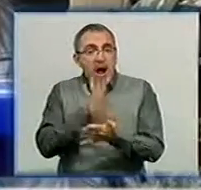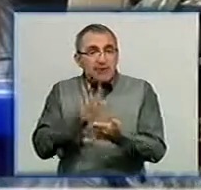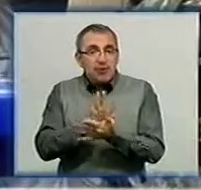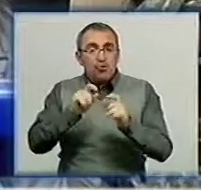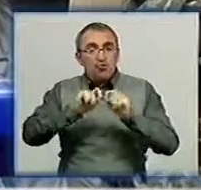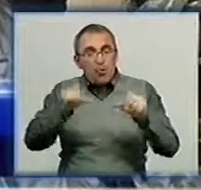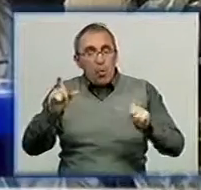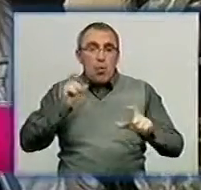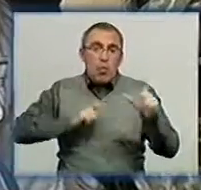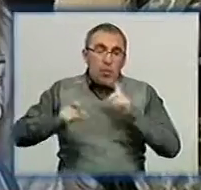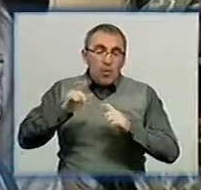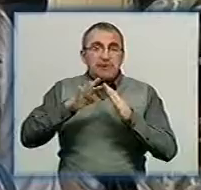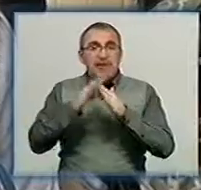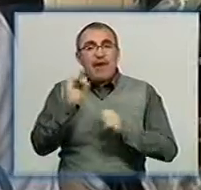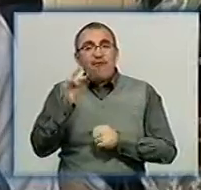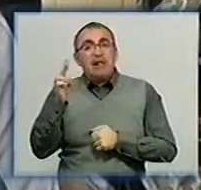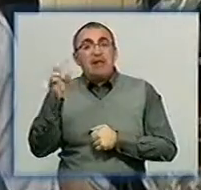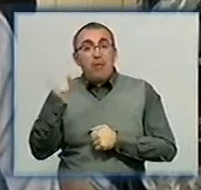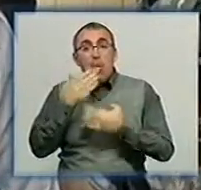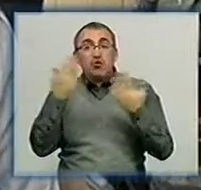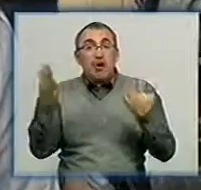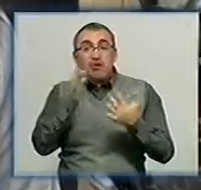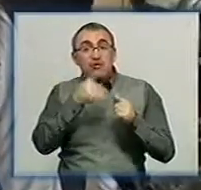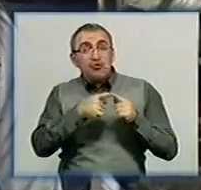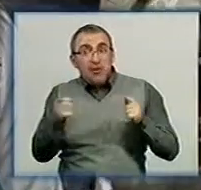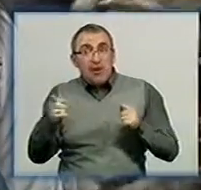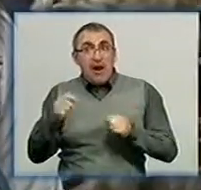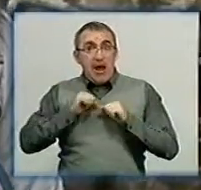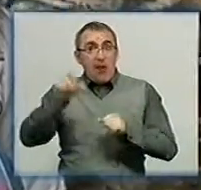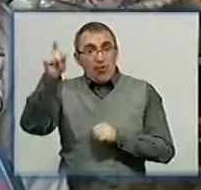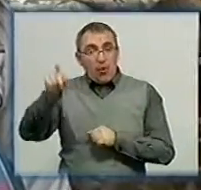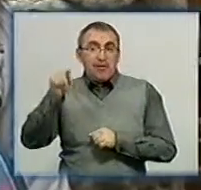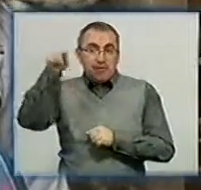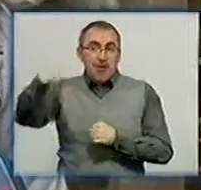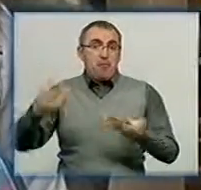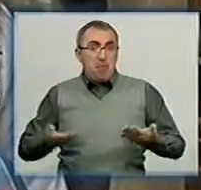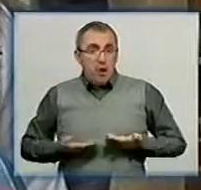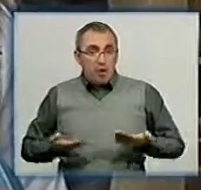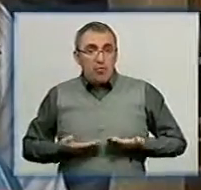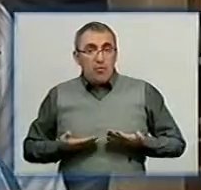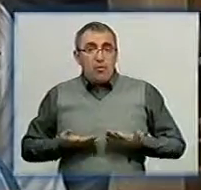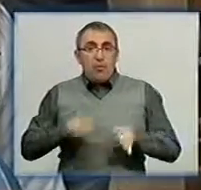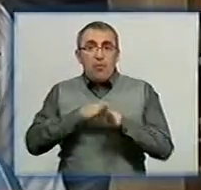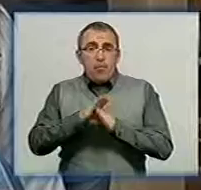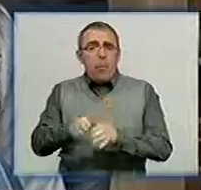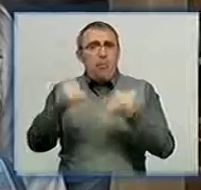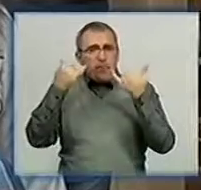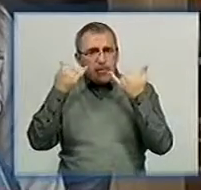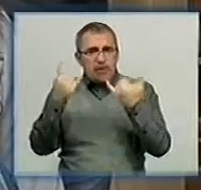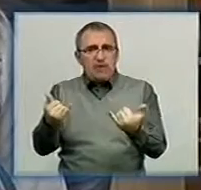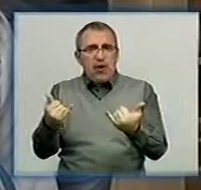університеті і в селі Іванівка, тому що останній час він, наш герой, там мешкав. Повністю присвячена